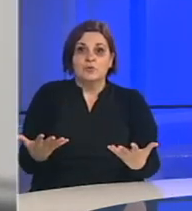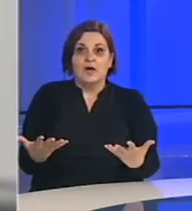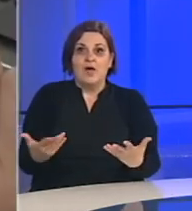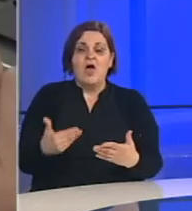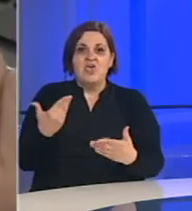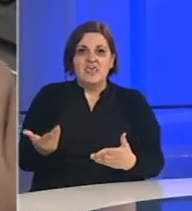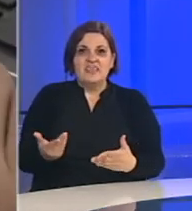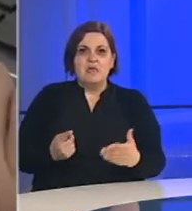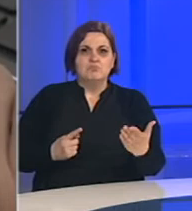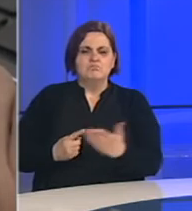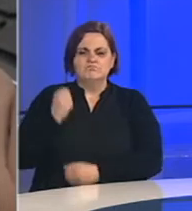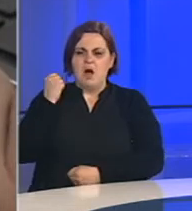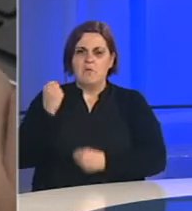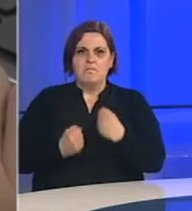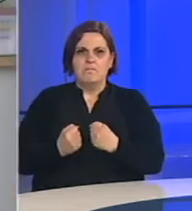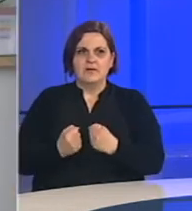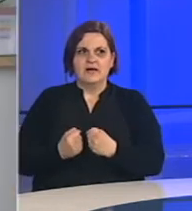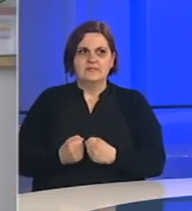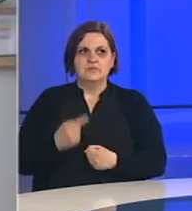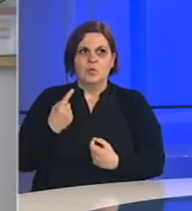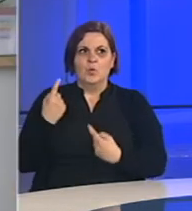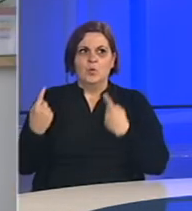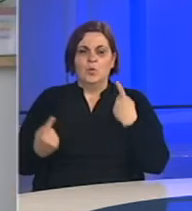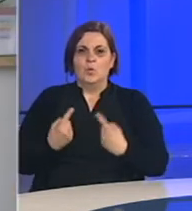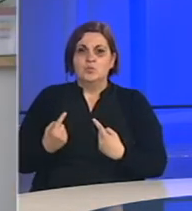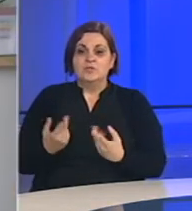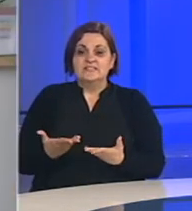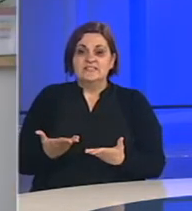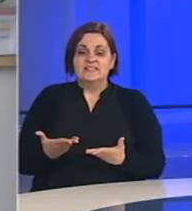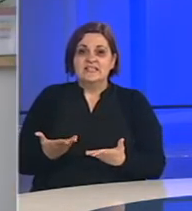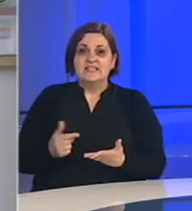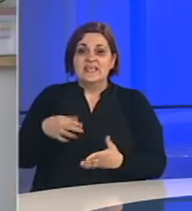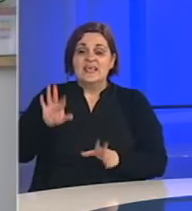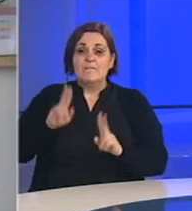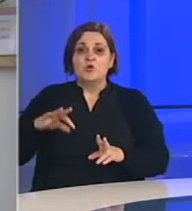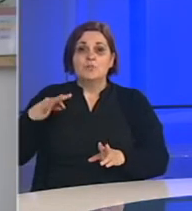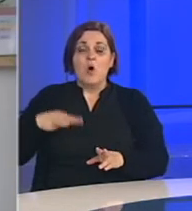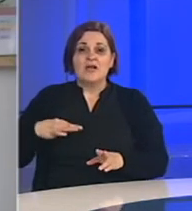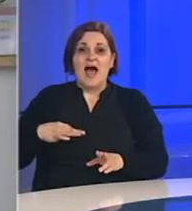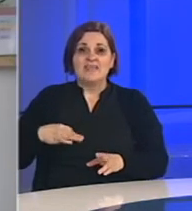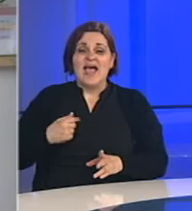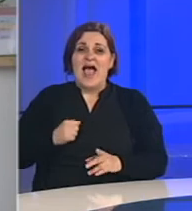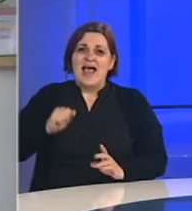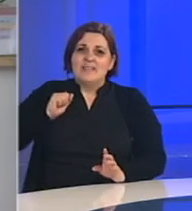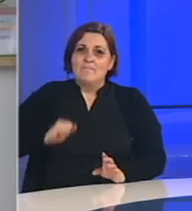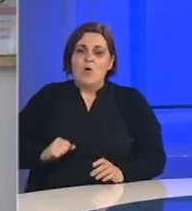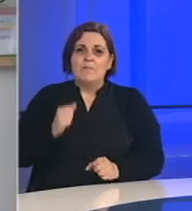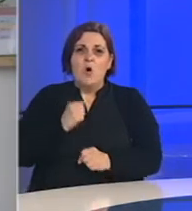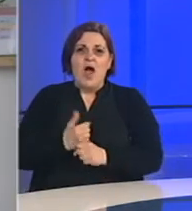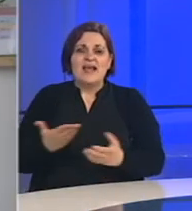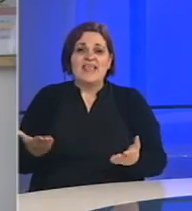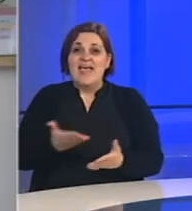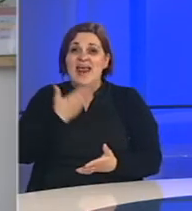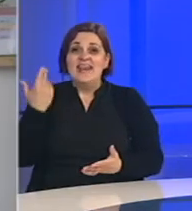i dala ga je u rekordnom roku. U toj situaciji u kojoj očigledno je jedino možemo i funkcionirati kada moramo da radimo nešto kada